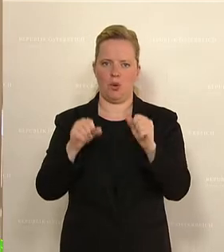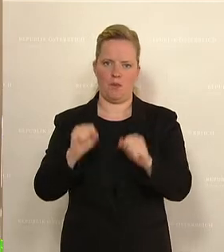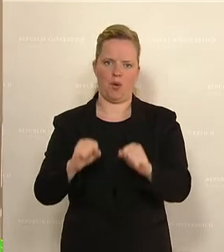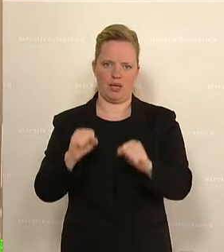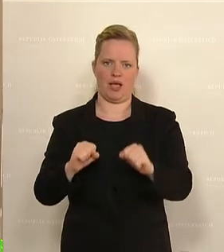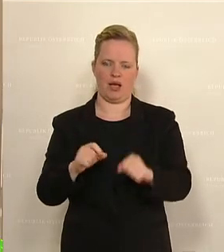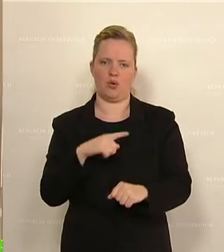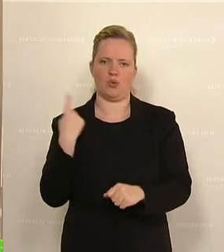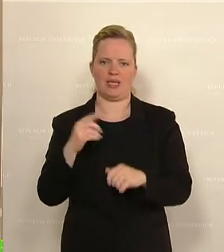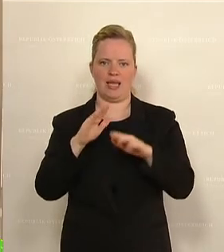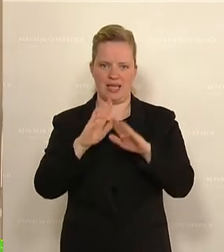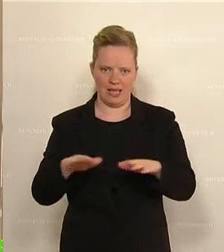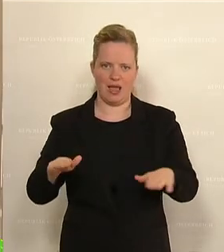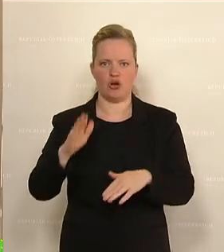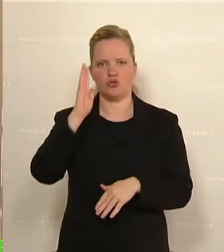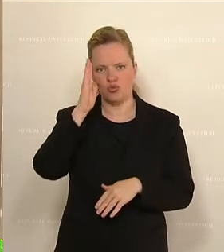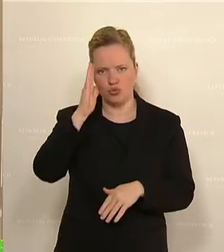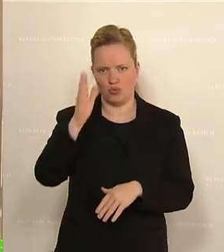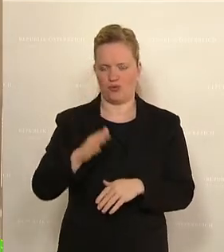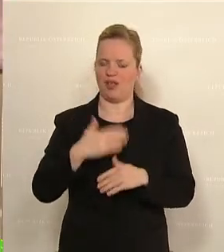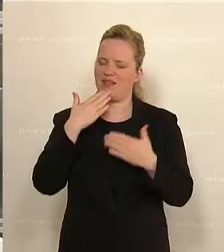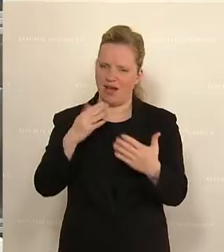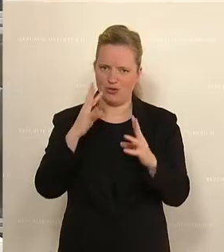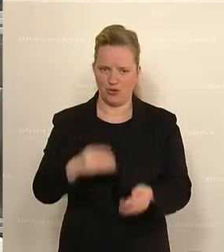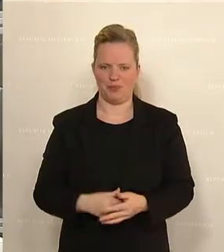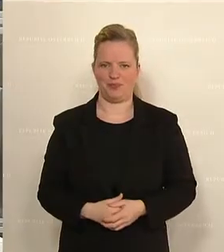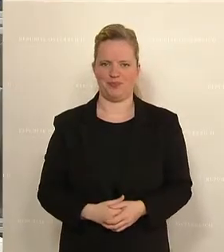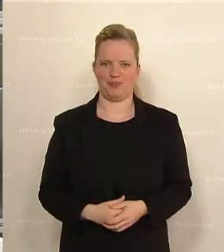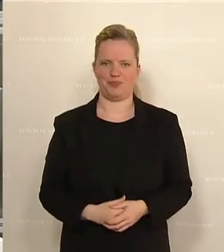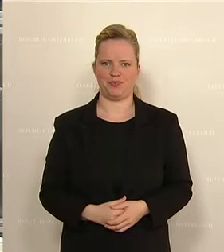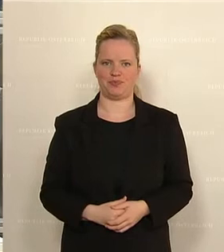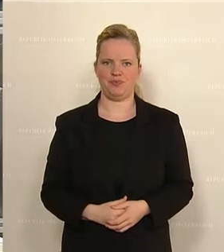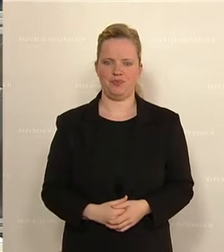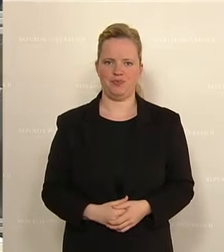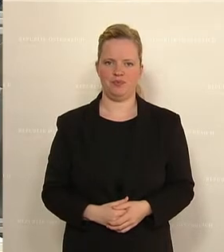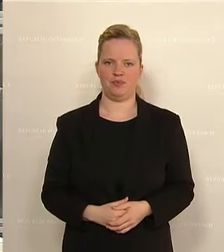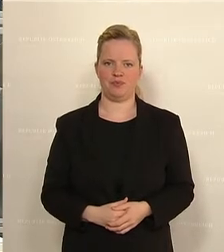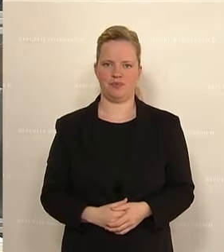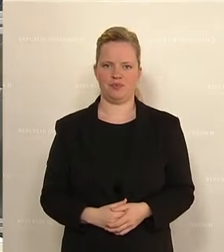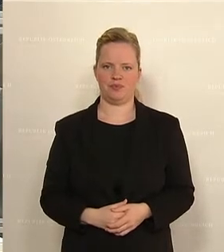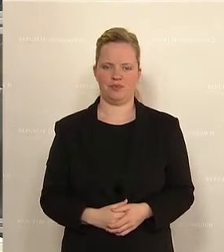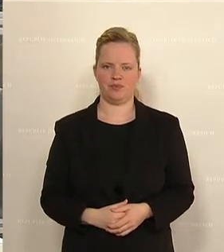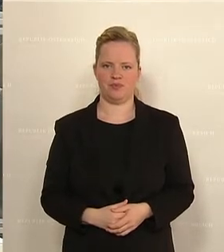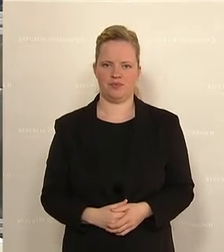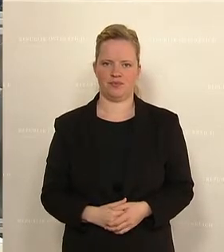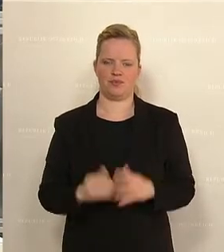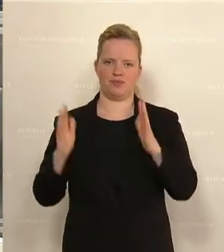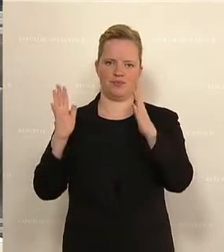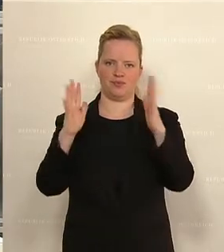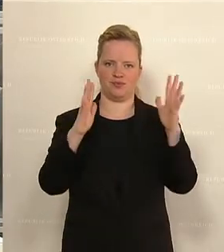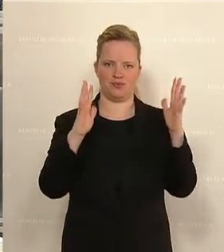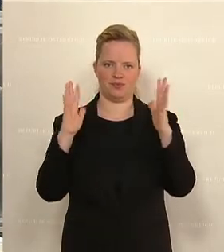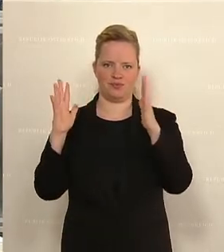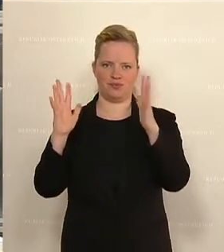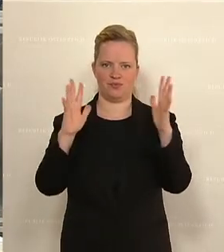unserer Kinder, unserer Zukunft. Dankeschön. Ebenso wie die Familienbeihilfe müsse die Bildung der Kleinsten